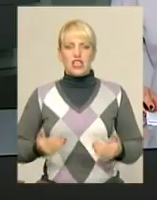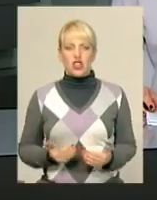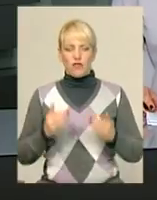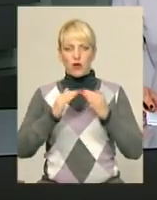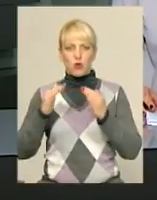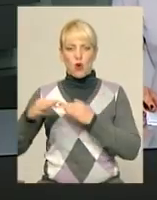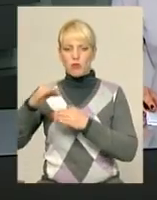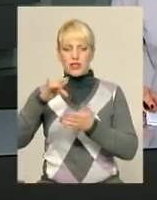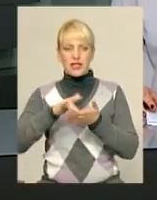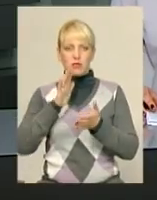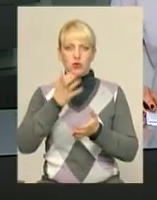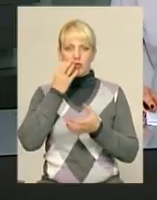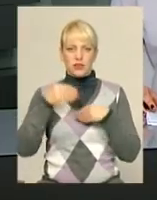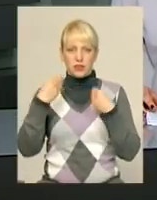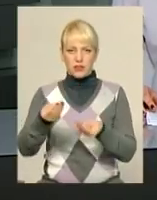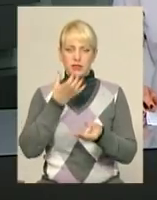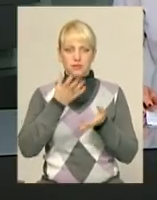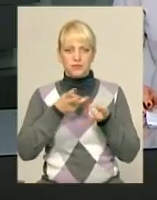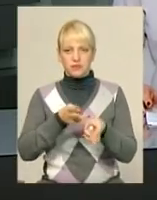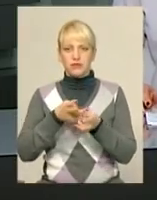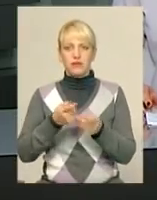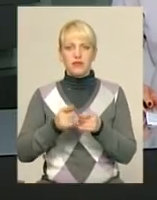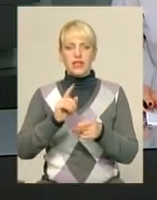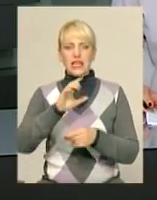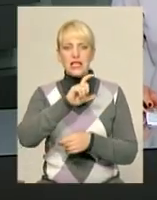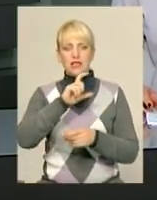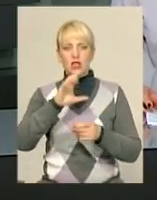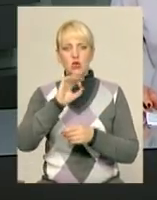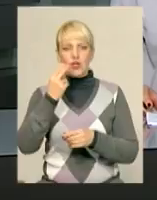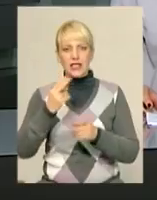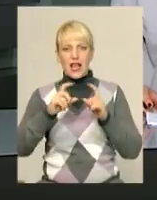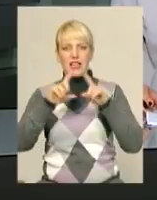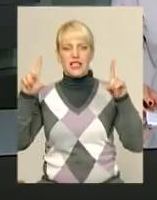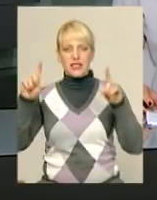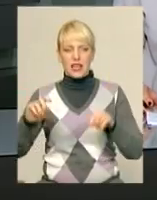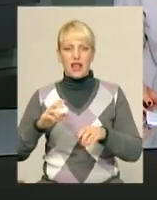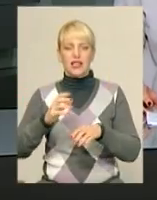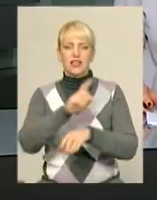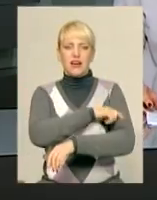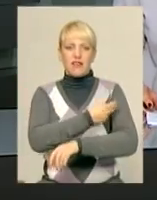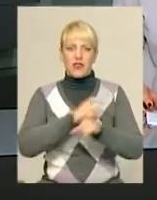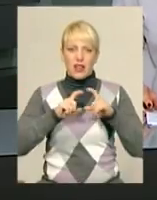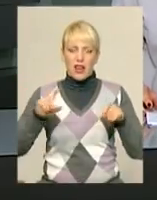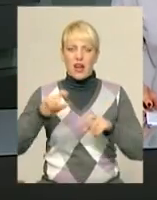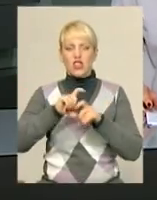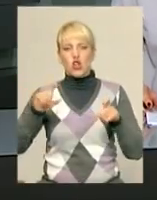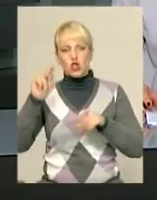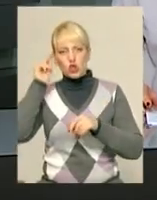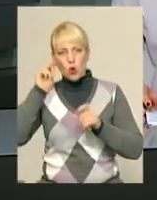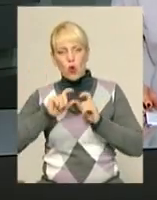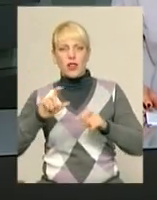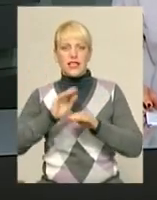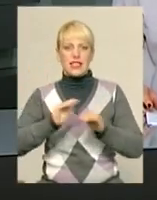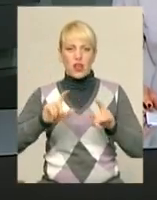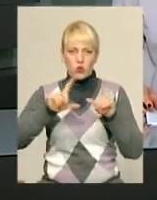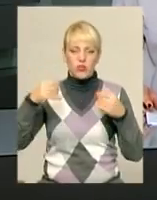обласному центрі підключать до теплопостачання. У закладах соціальної сфери, а також в лікарнях, школах і садочках уже теплі батареї.